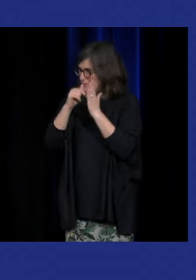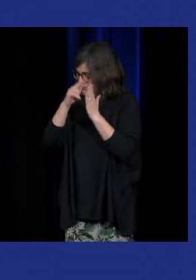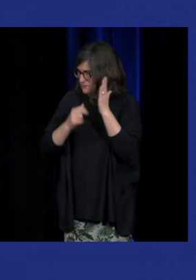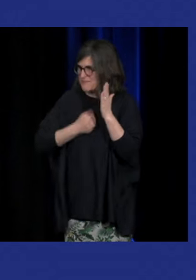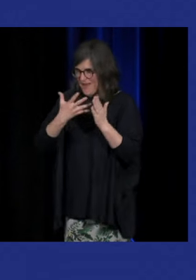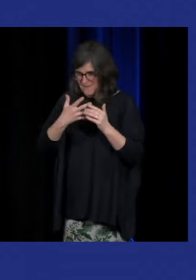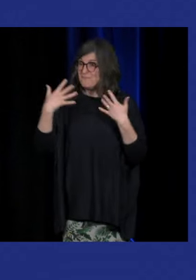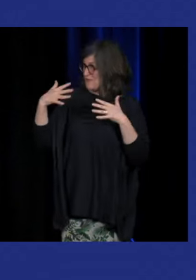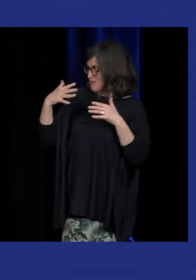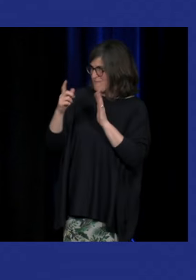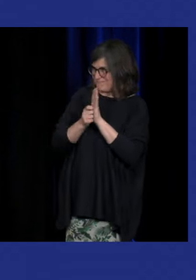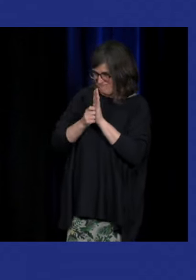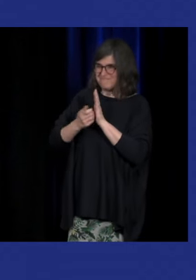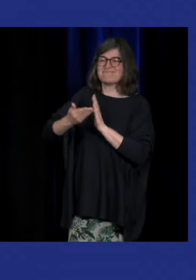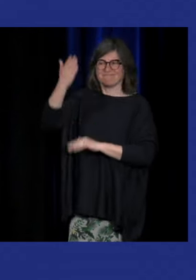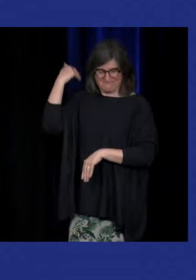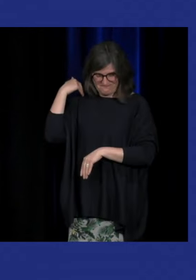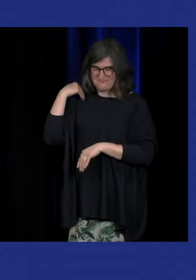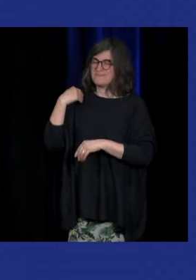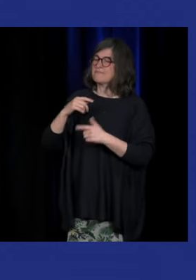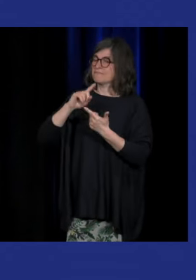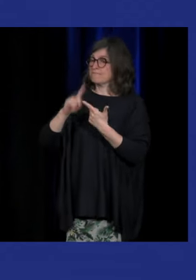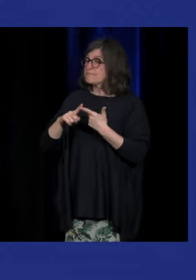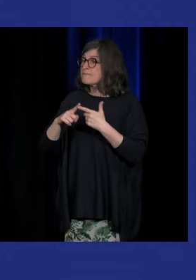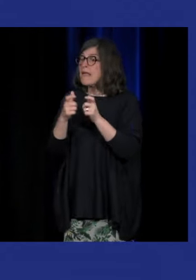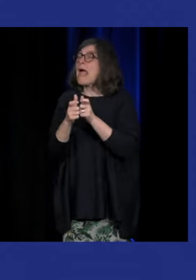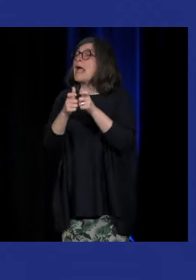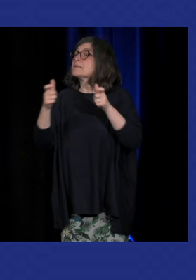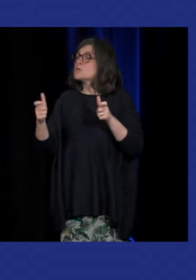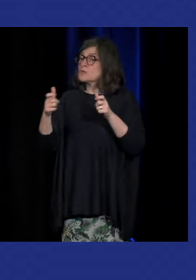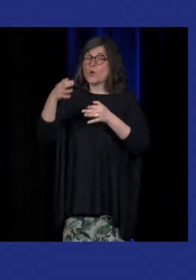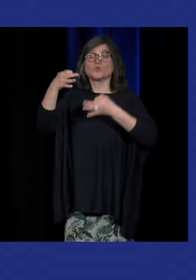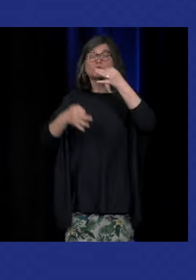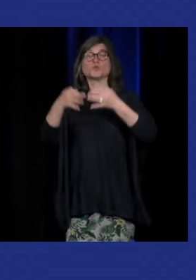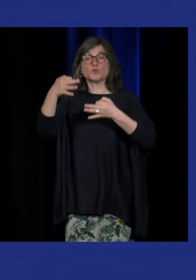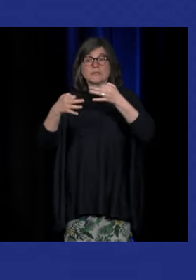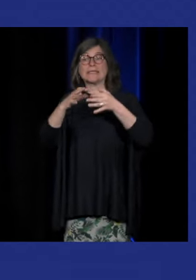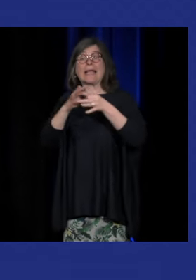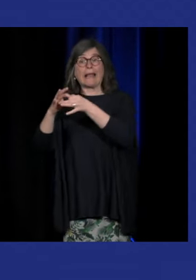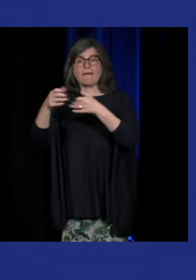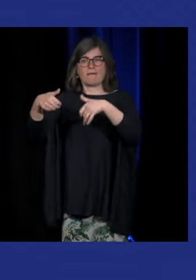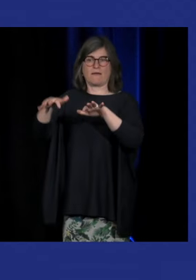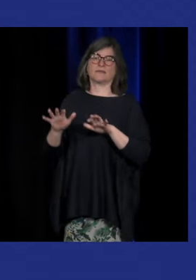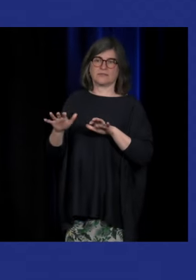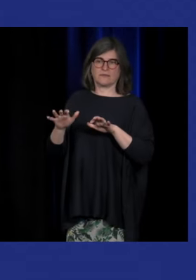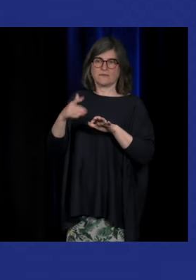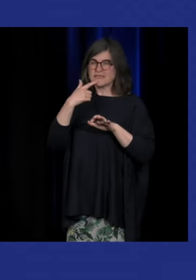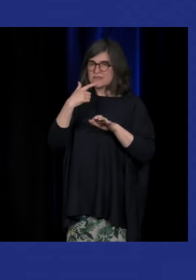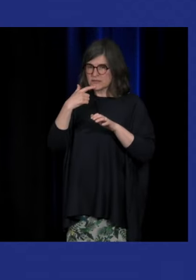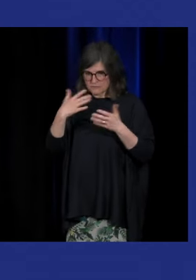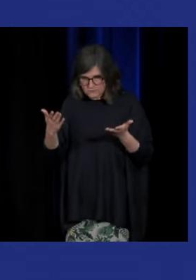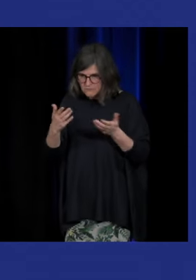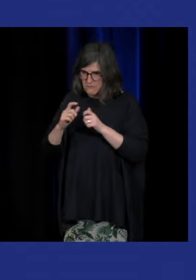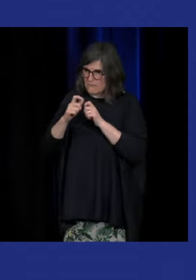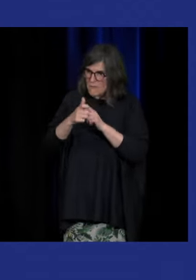également nos institutions juridico-administratives la manière dont elles encadrent le handicap